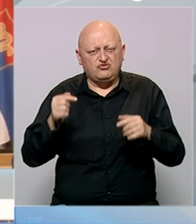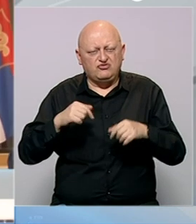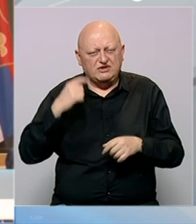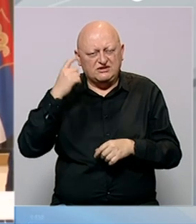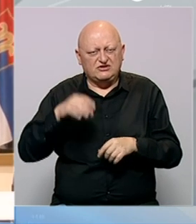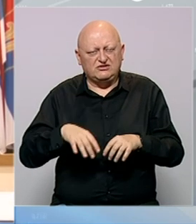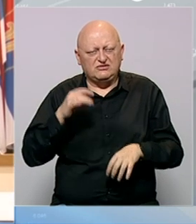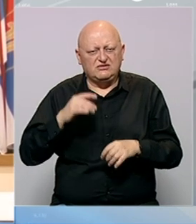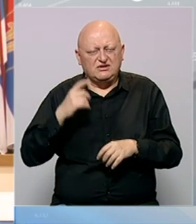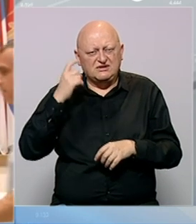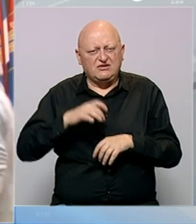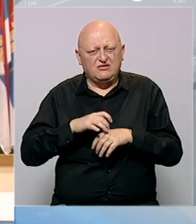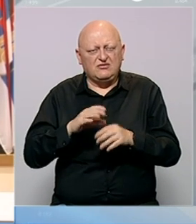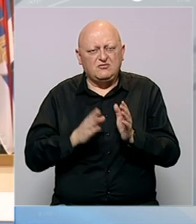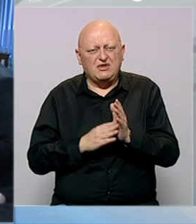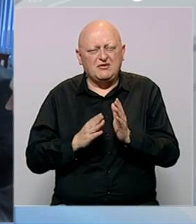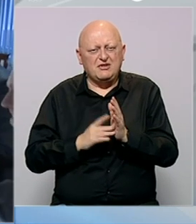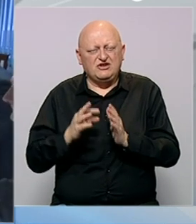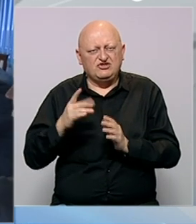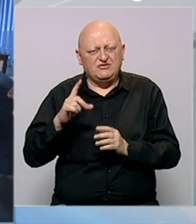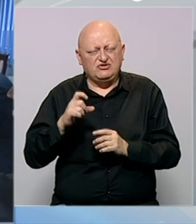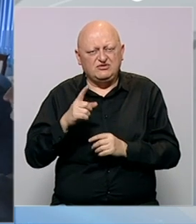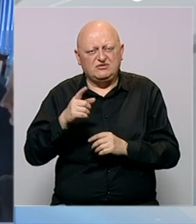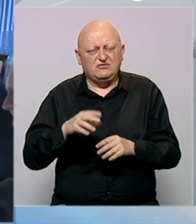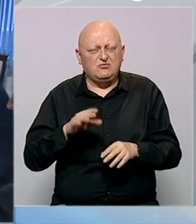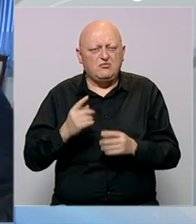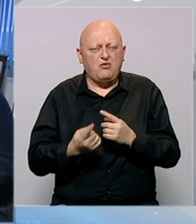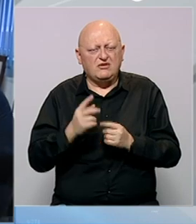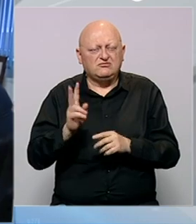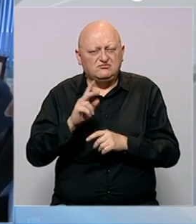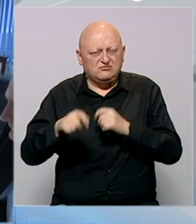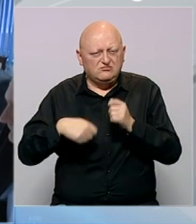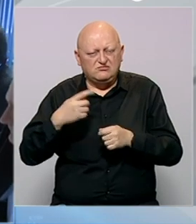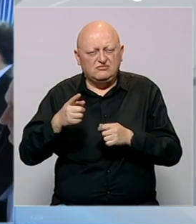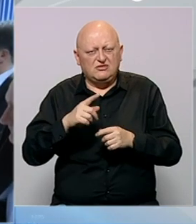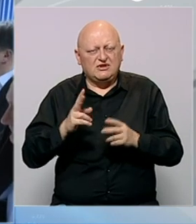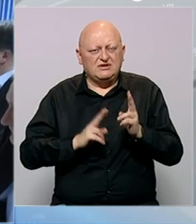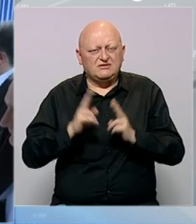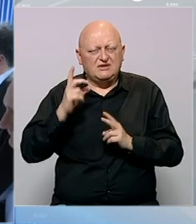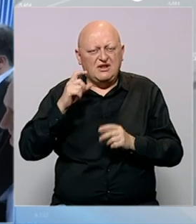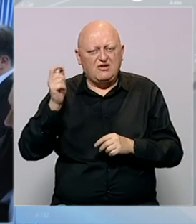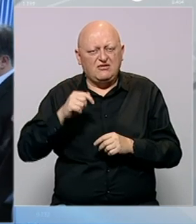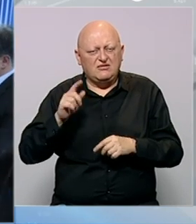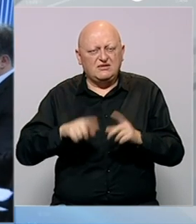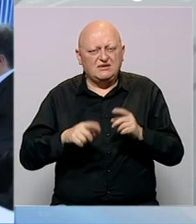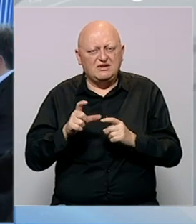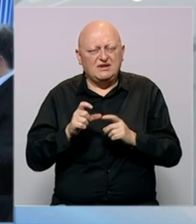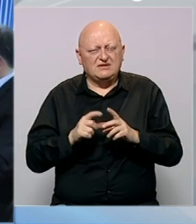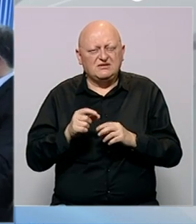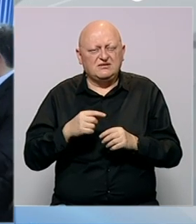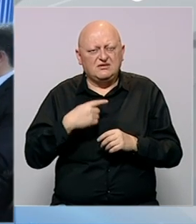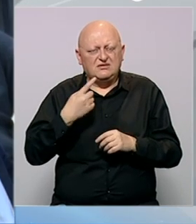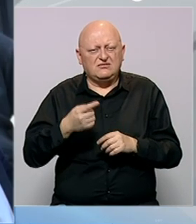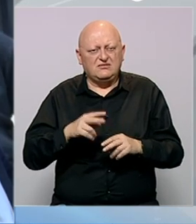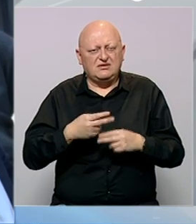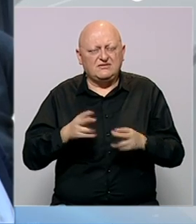stranačkih izbora stranku će voditi Mila Miličević. Pojavile su se i medijske špekulacije da su na sjednici glavnog odbora pojedine SDS-ovci naveli